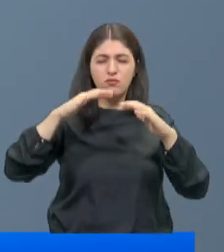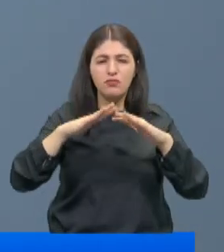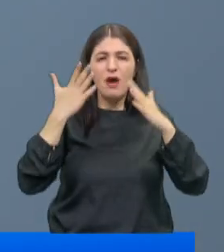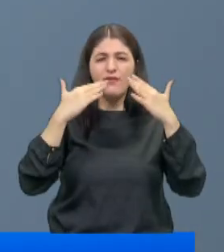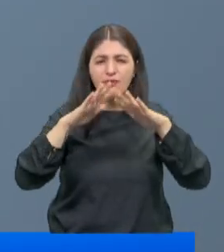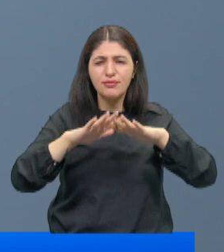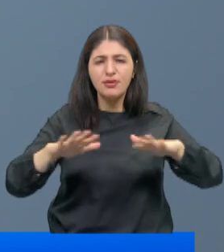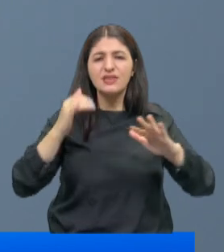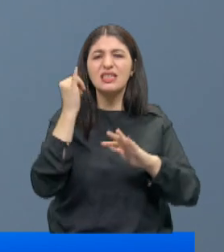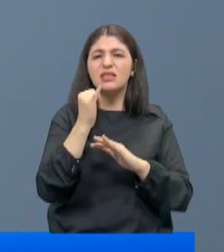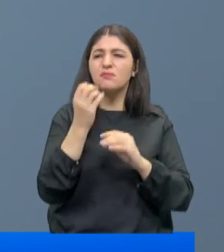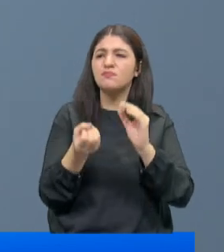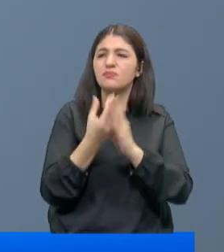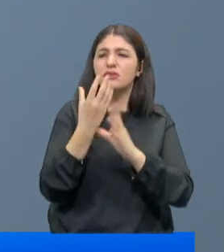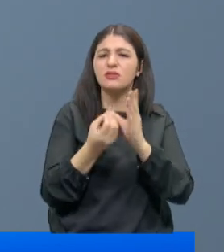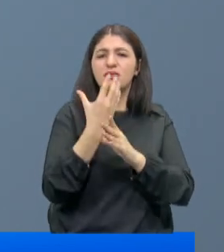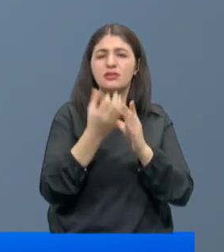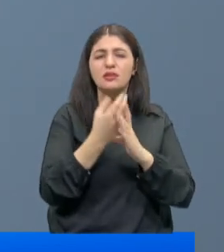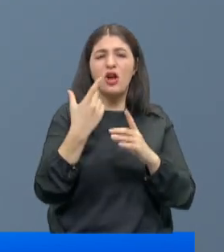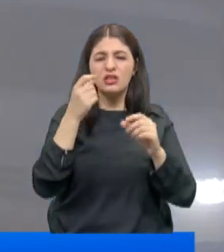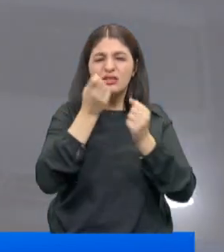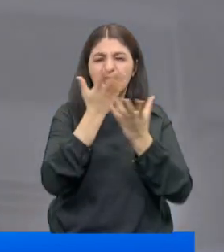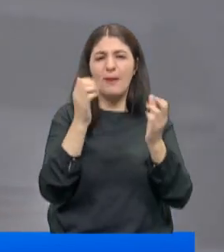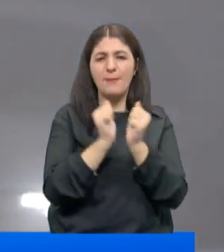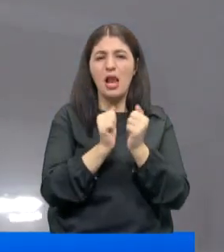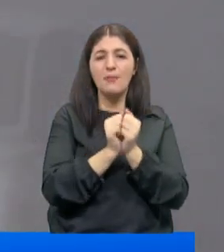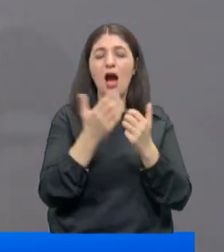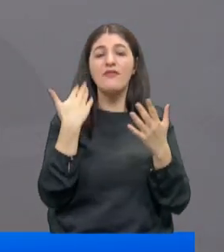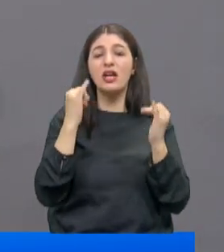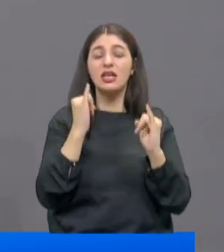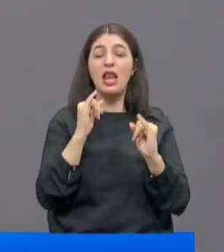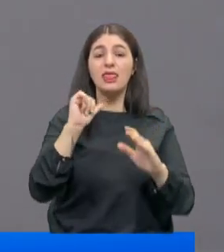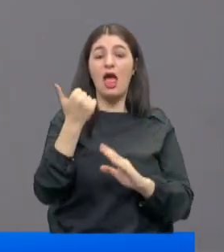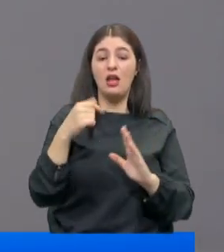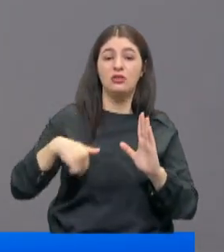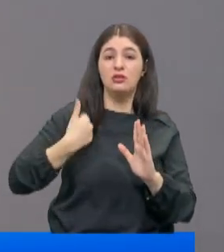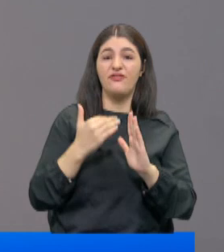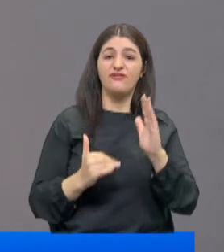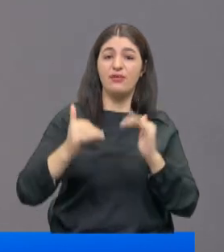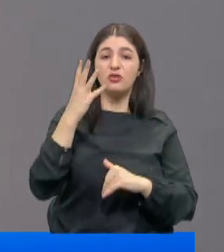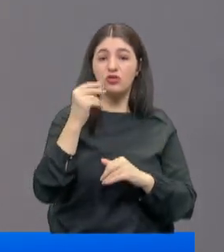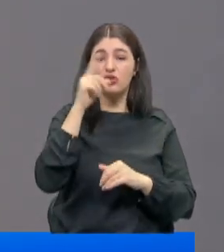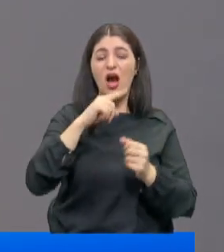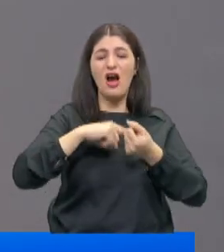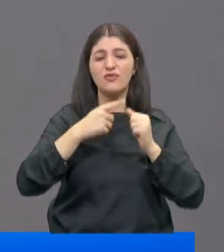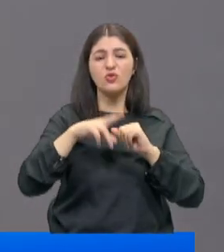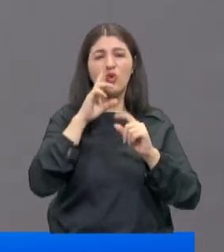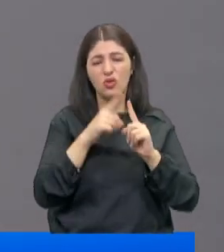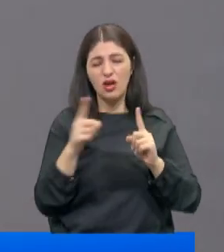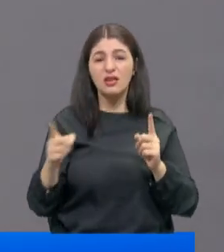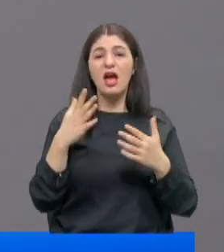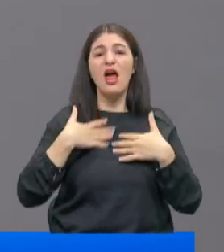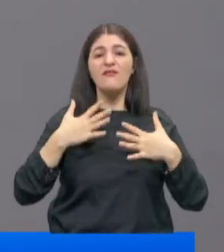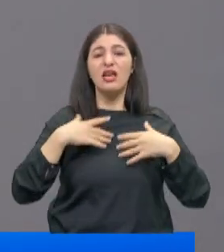durgun hava ve kirleticileri tutma özelliği olan sisle birlikte hava kirliliği değerleri artacağından, hafta sonuna kadar solunum yolu